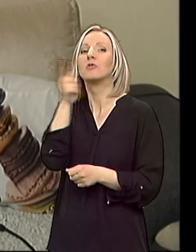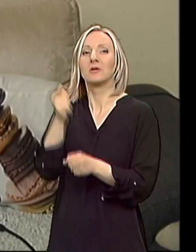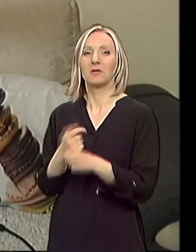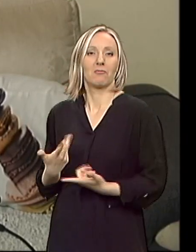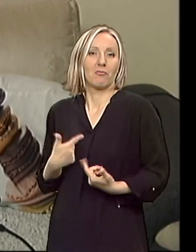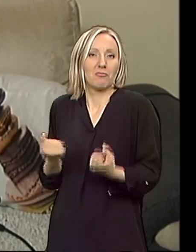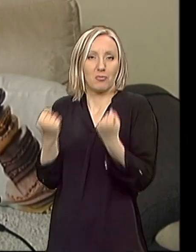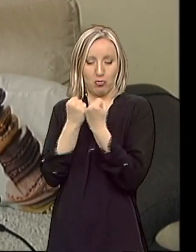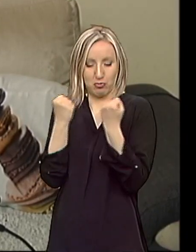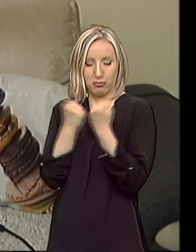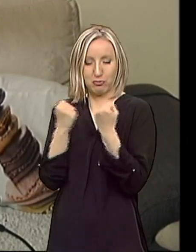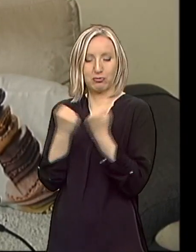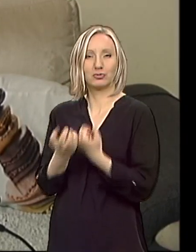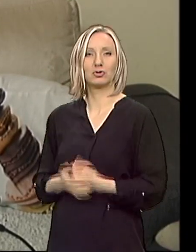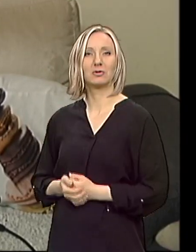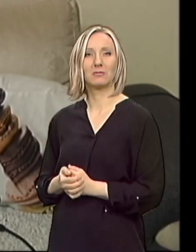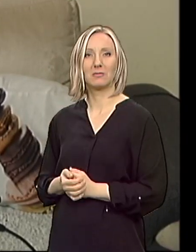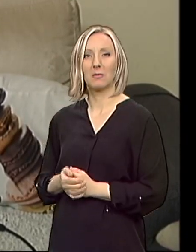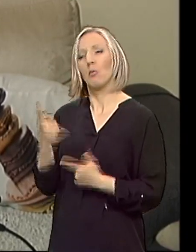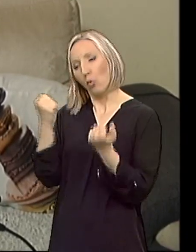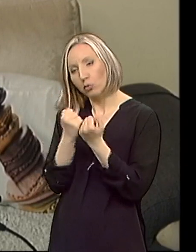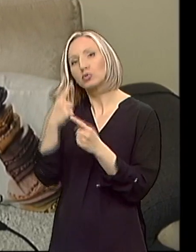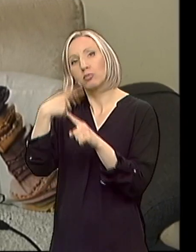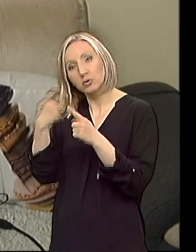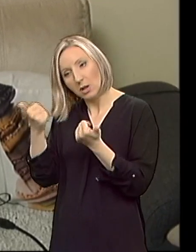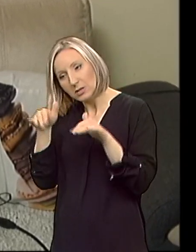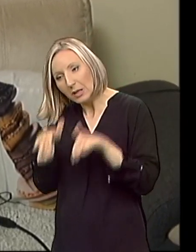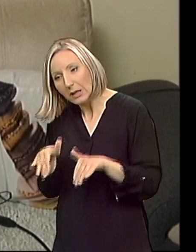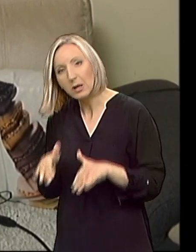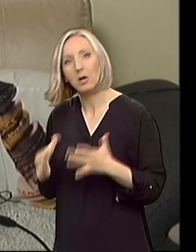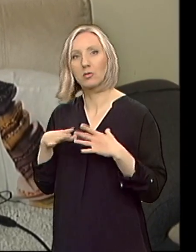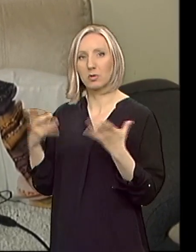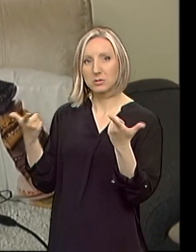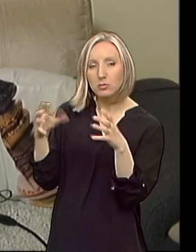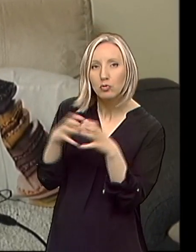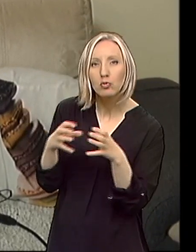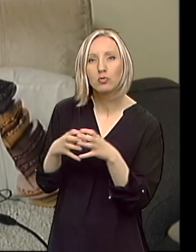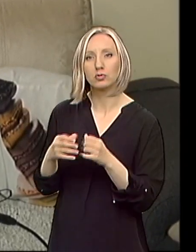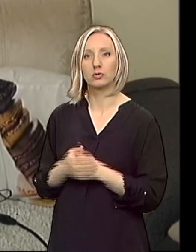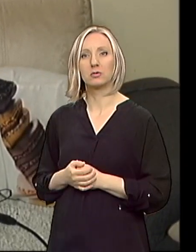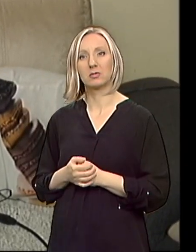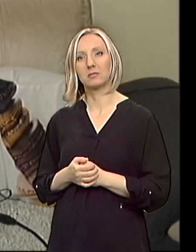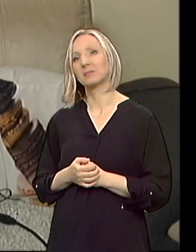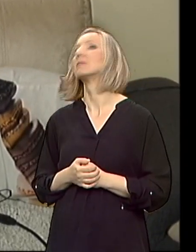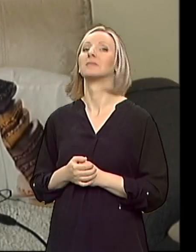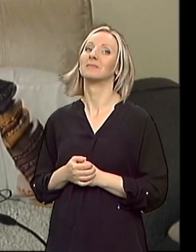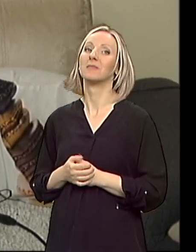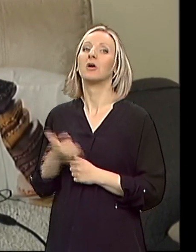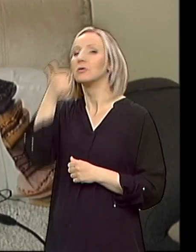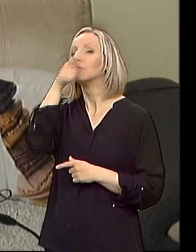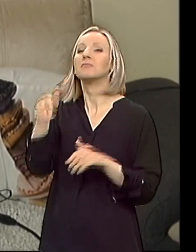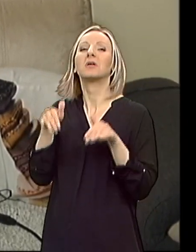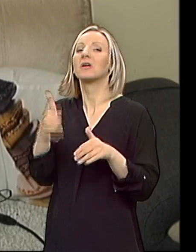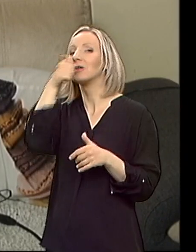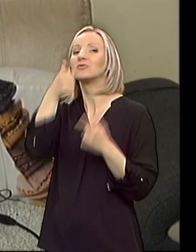Učim. Dobro si mu učinja, jel si igrate na odmora, jel si družite, a? Igramo se. Dobro, čega si